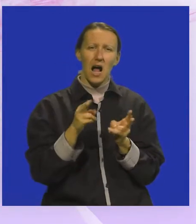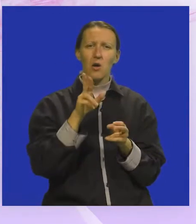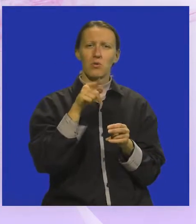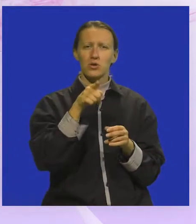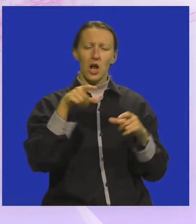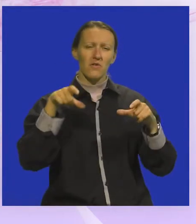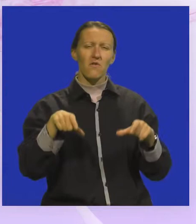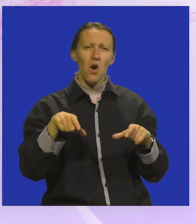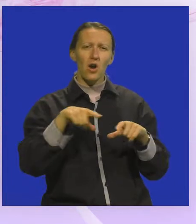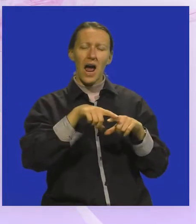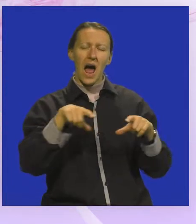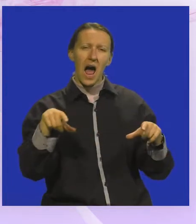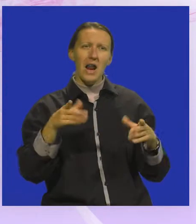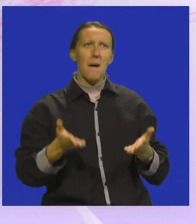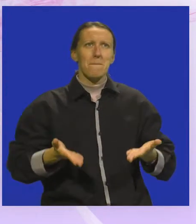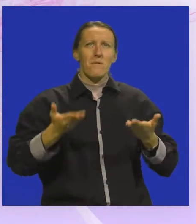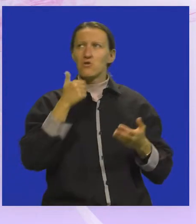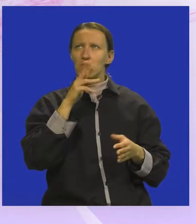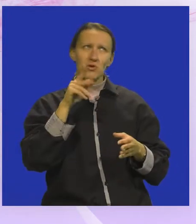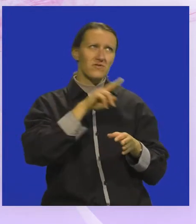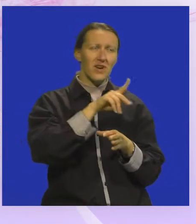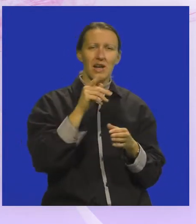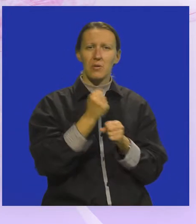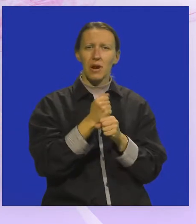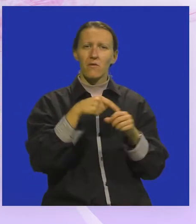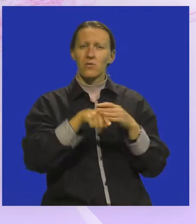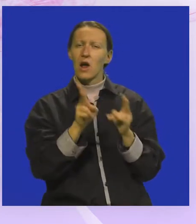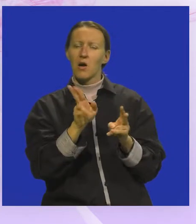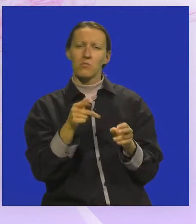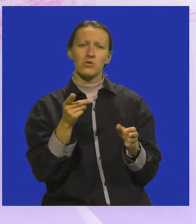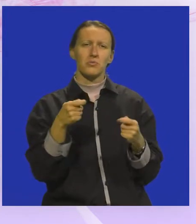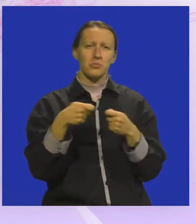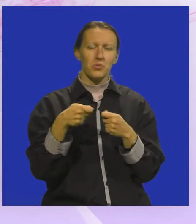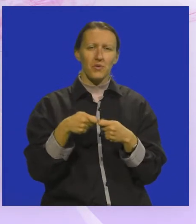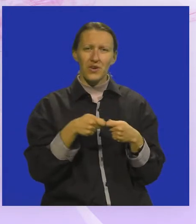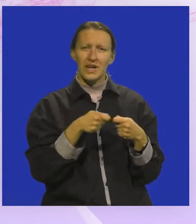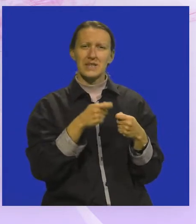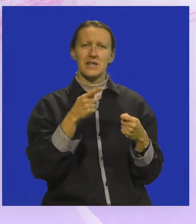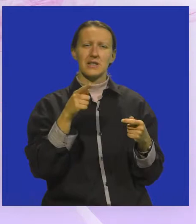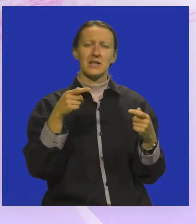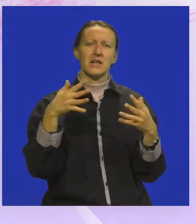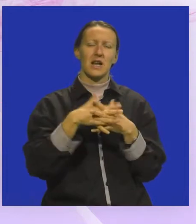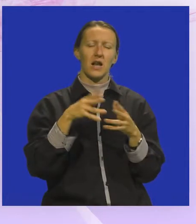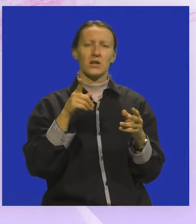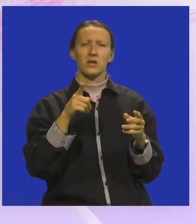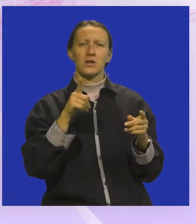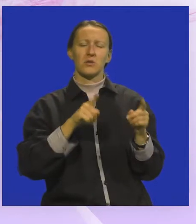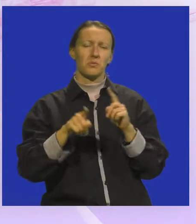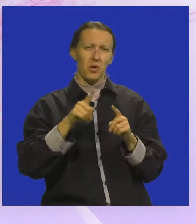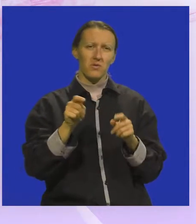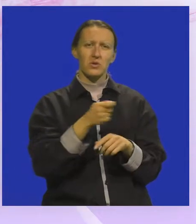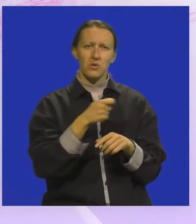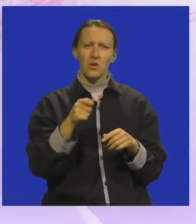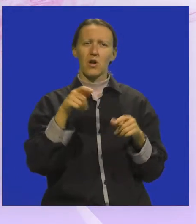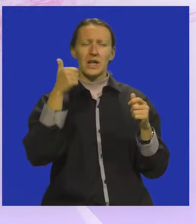mogli tu doranu podići, šta bi smo sve mogli staviti unutra, kako bi smo mogli povezati povijest grada Umaga znači sa imenom